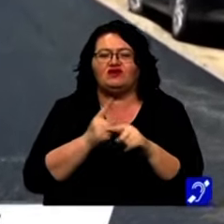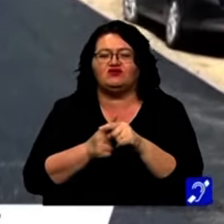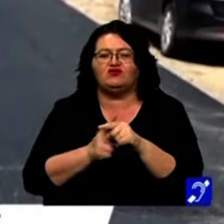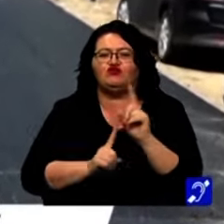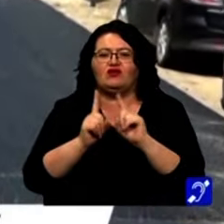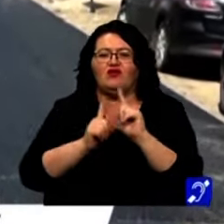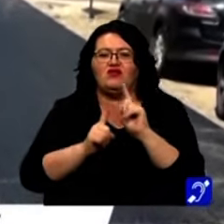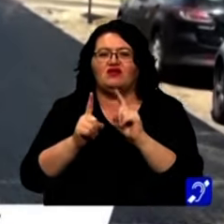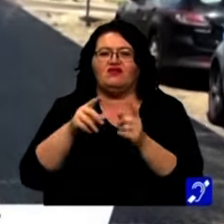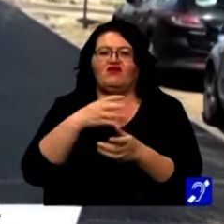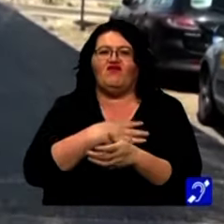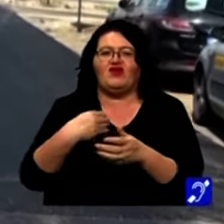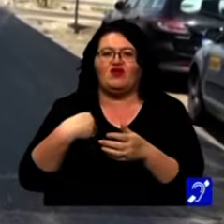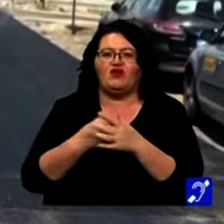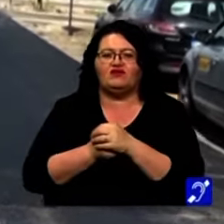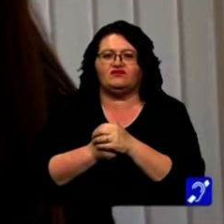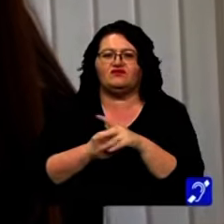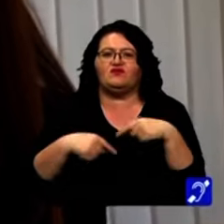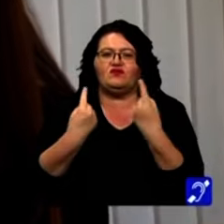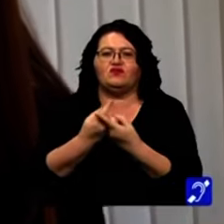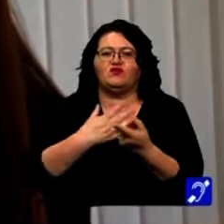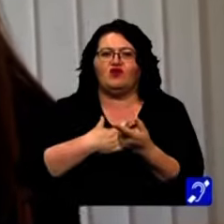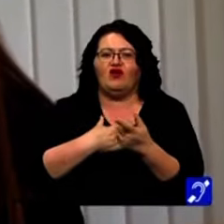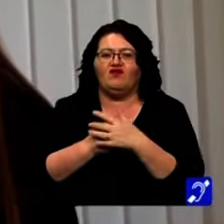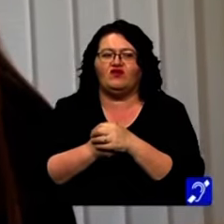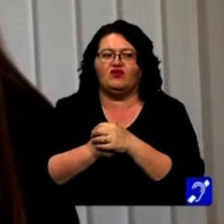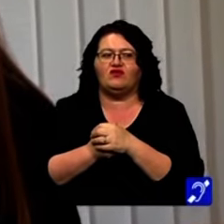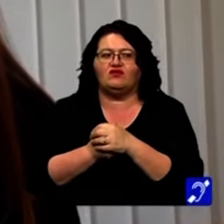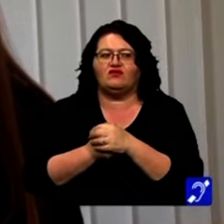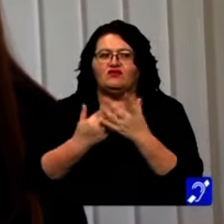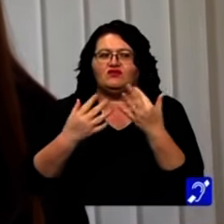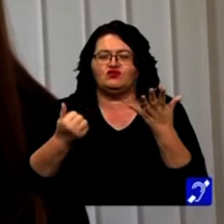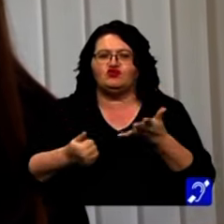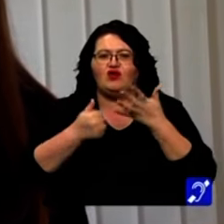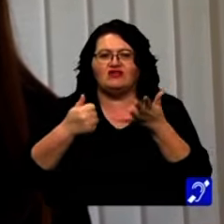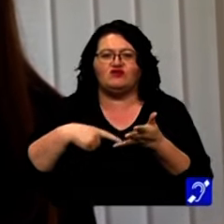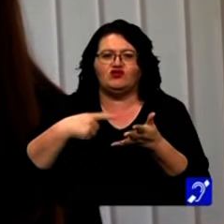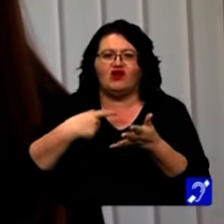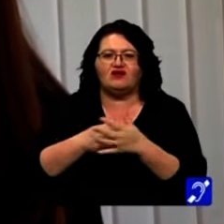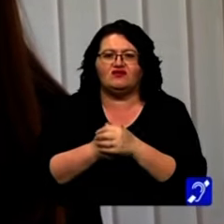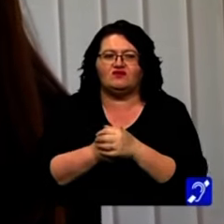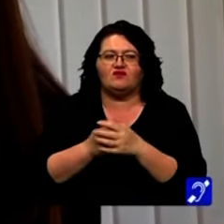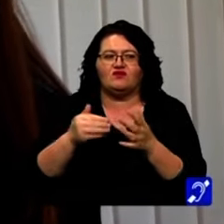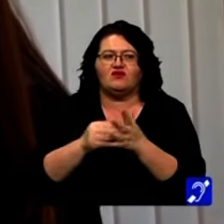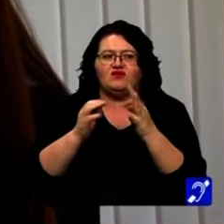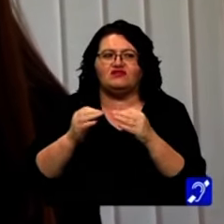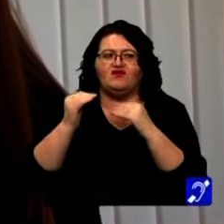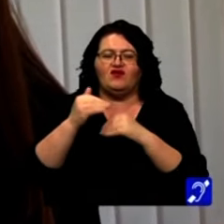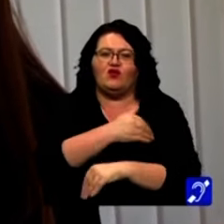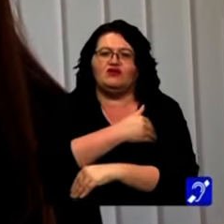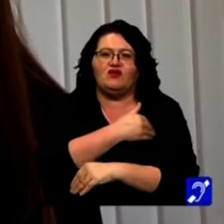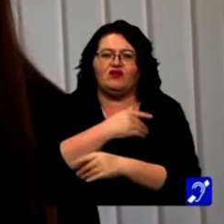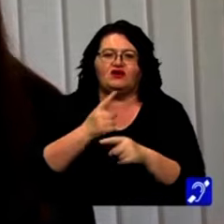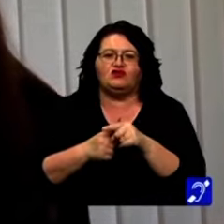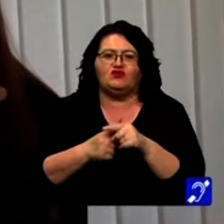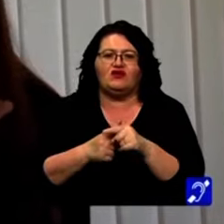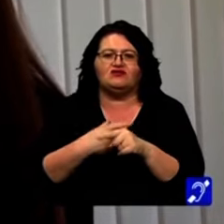depinde însă de starea vremii. Noi avem un mea 16, care este un... trebuie să fie la o anumită temperatură